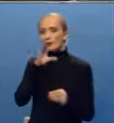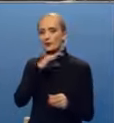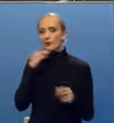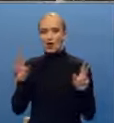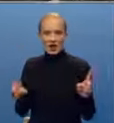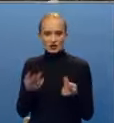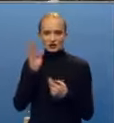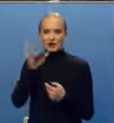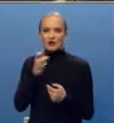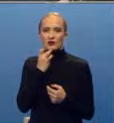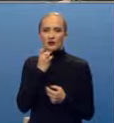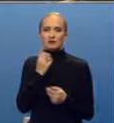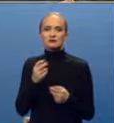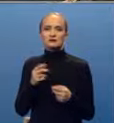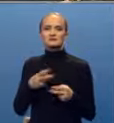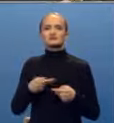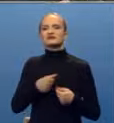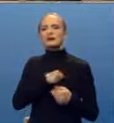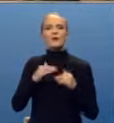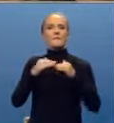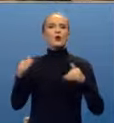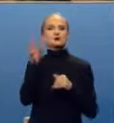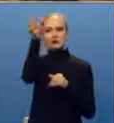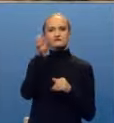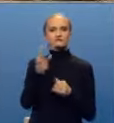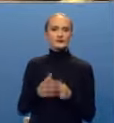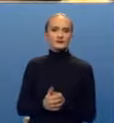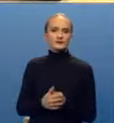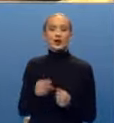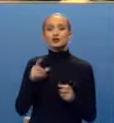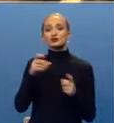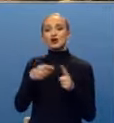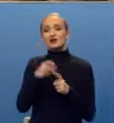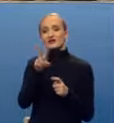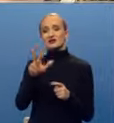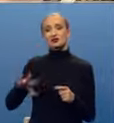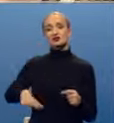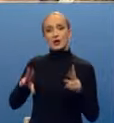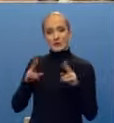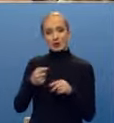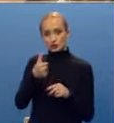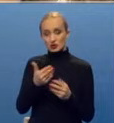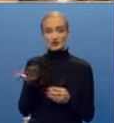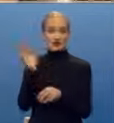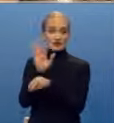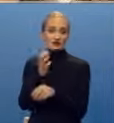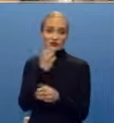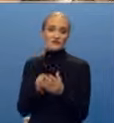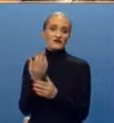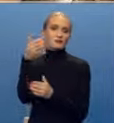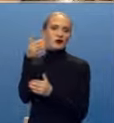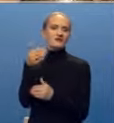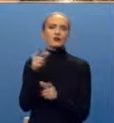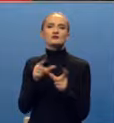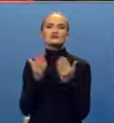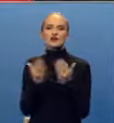je lakši nego kad se proizvod nađe samo na policama. Ove godine čak 23 žene imale su priliku da predstavi privredna preduzeća